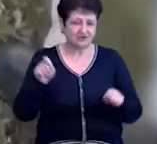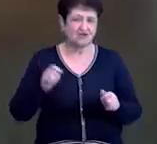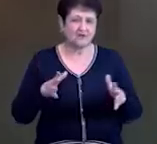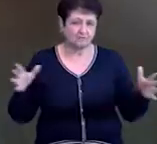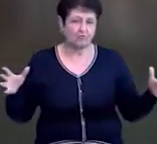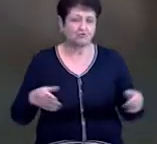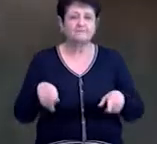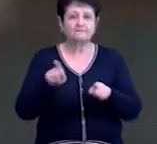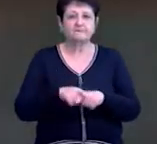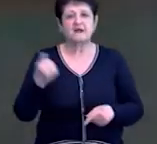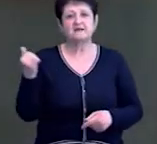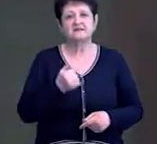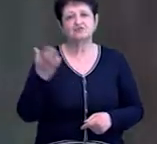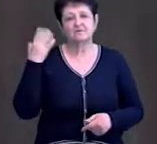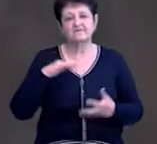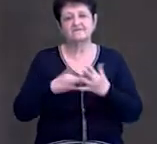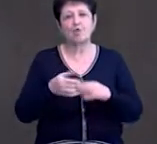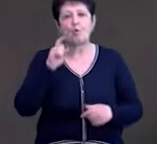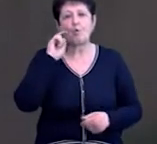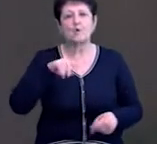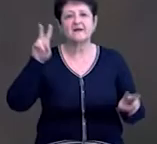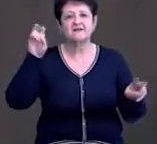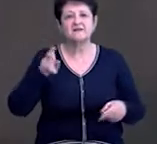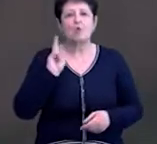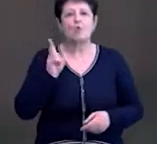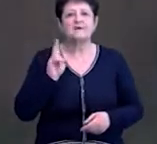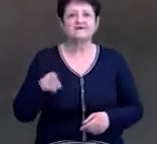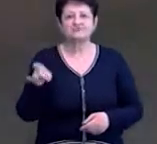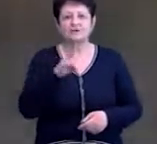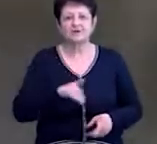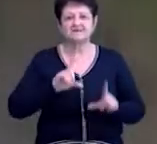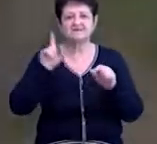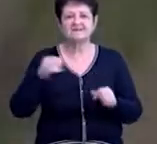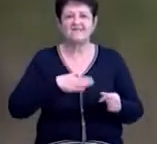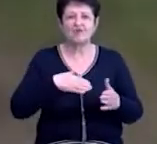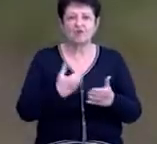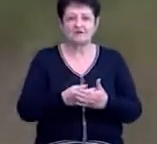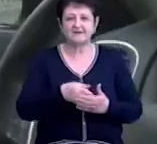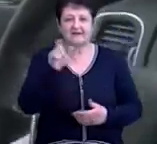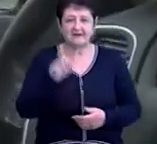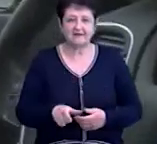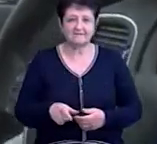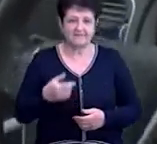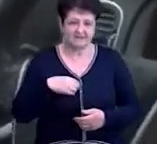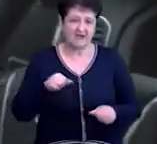Так тиждень тому в село Українське, що в Кулуківському районі, з'їздила волонтерка Олена Буцько.